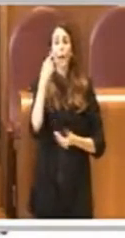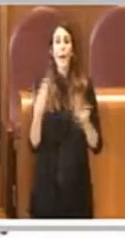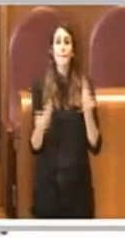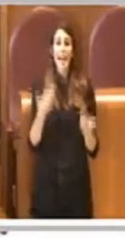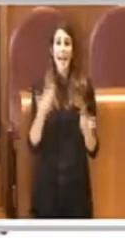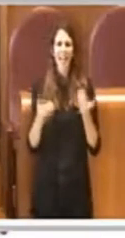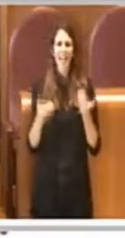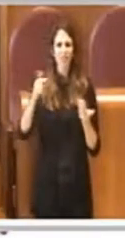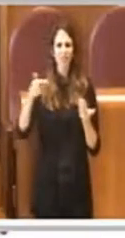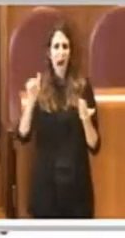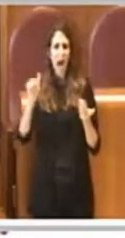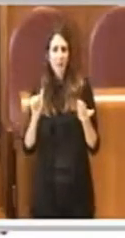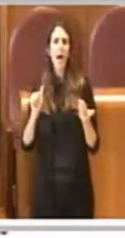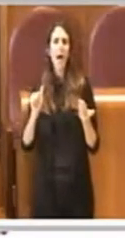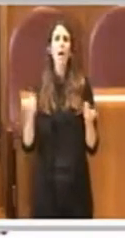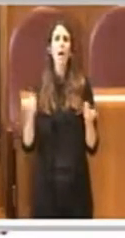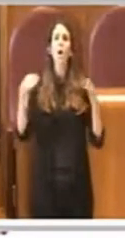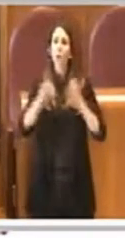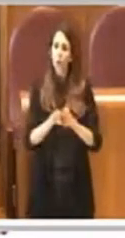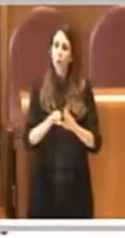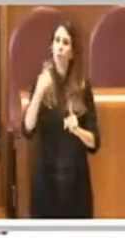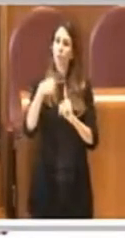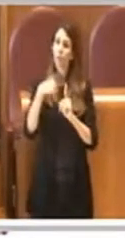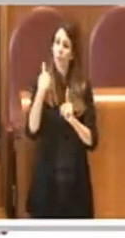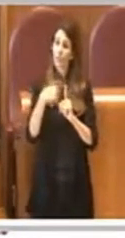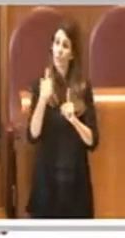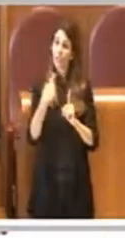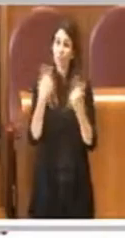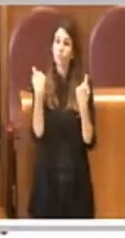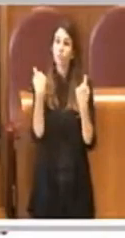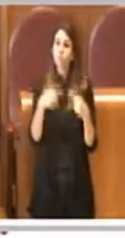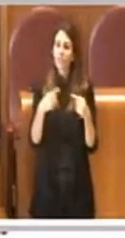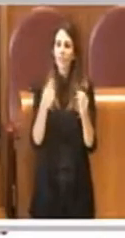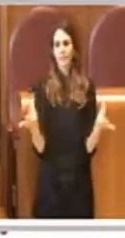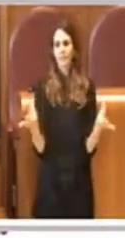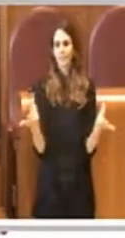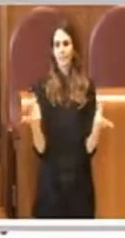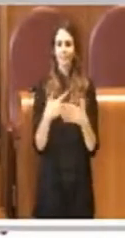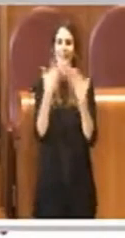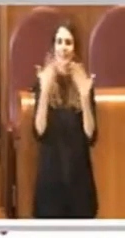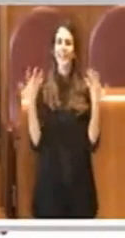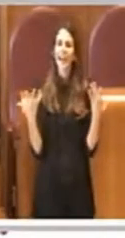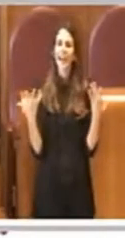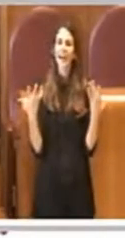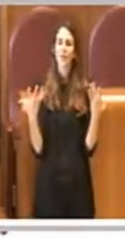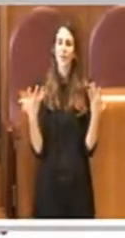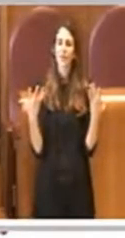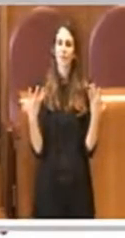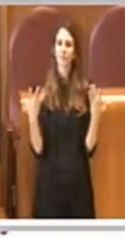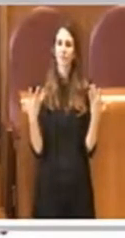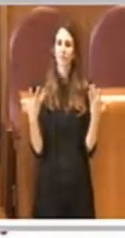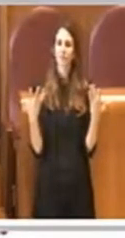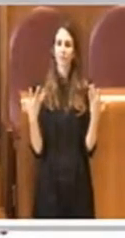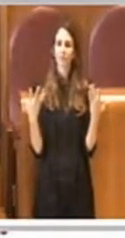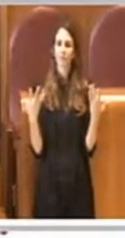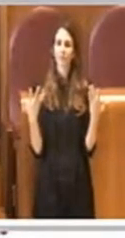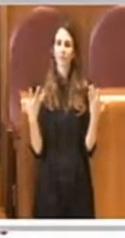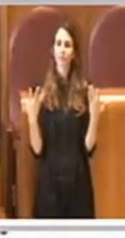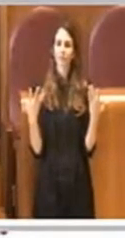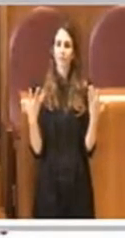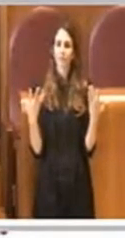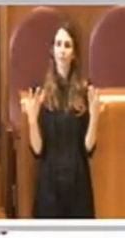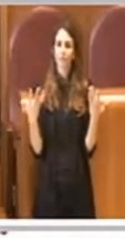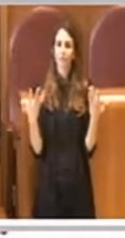milioni se non ricordo male e questo è il segnale che il risanamento non è stato scritto solo a parole o